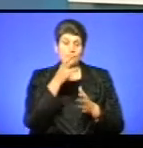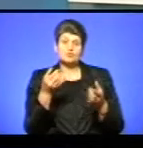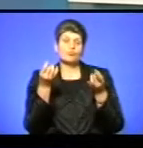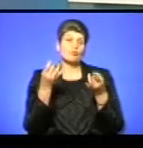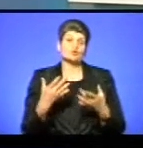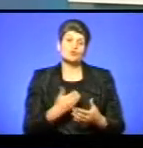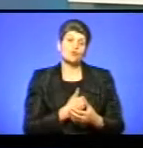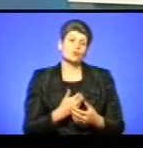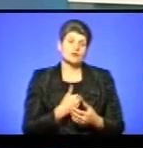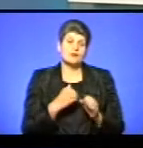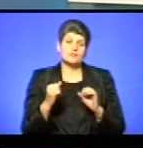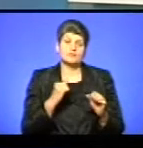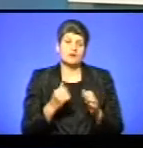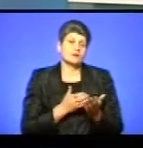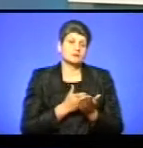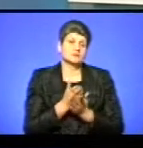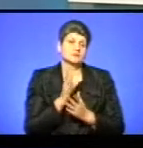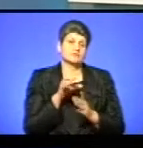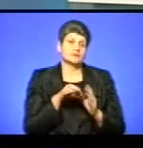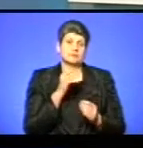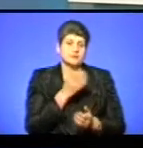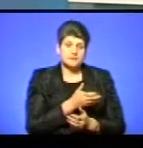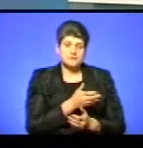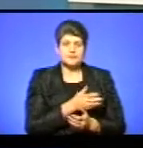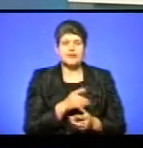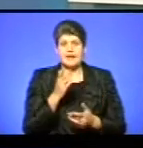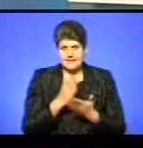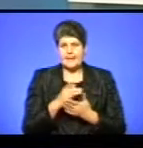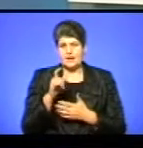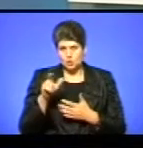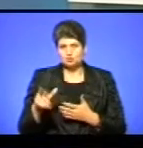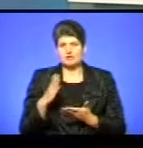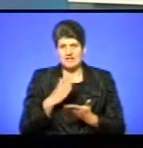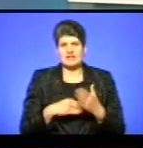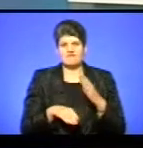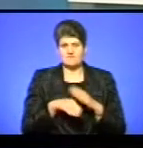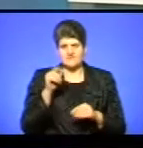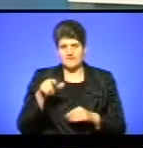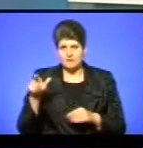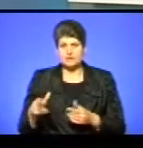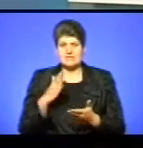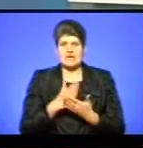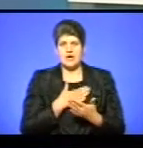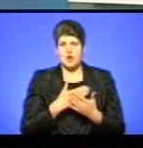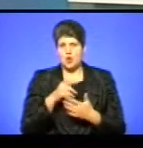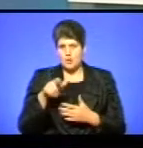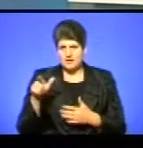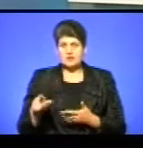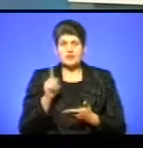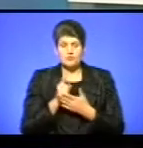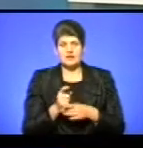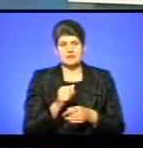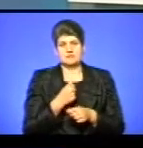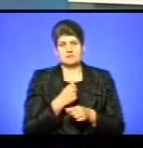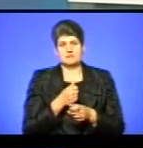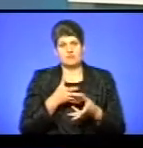як собі вона захоче, так і вона вектор для країни вибори. Є люди, є виборці, є громадяни, і вони повинні владі казати, який вона